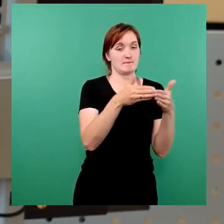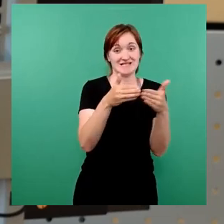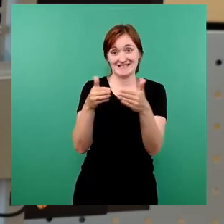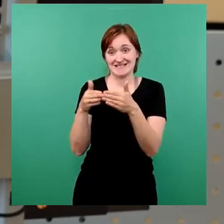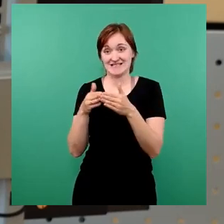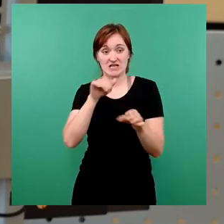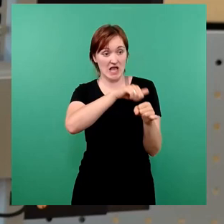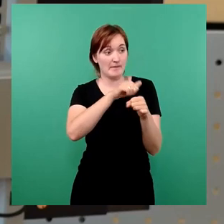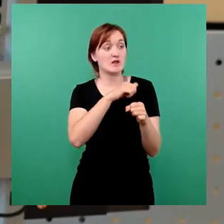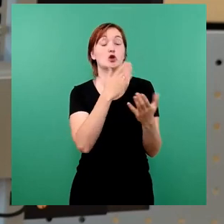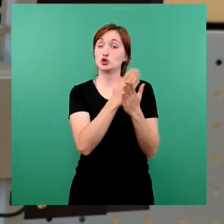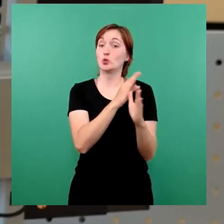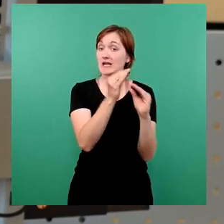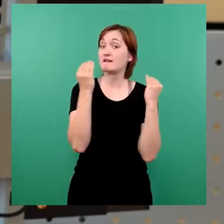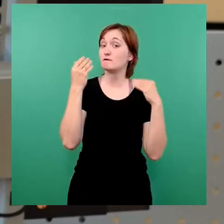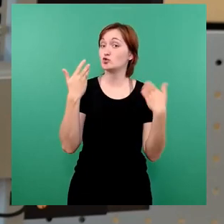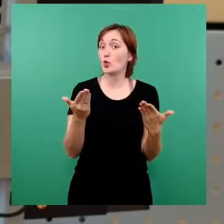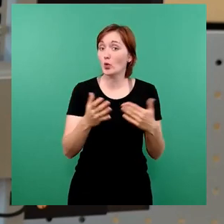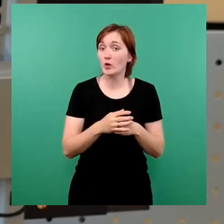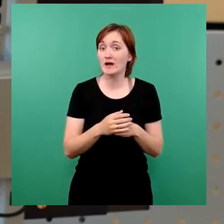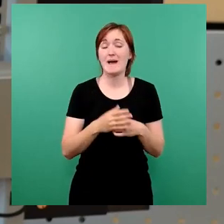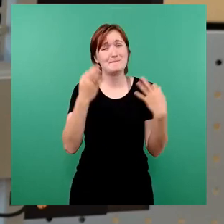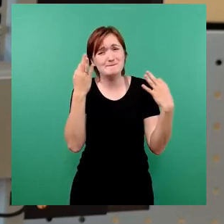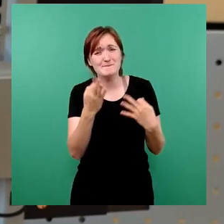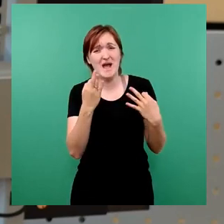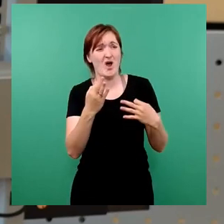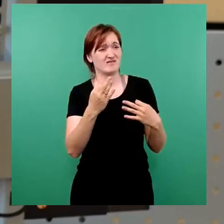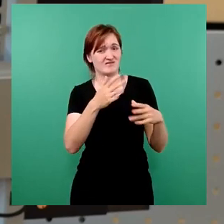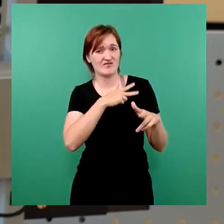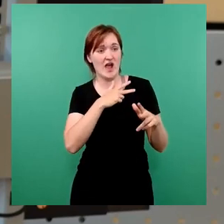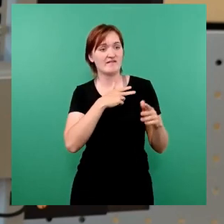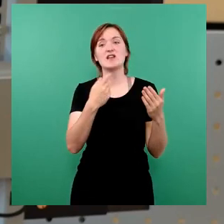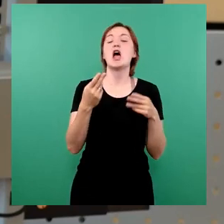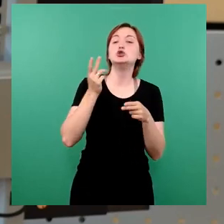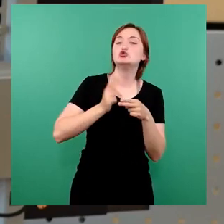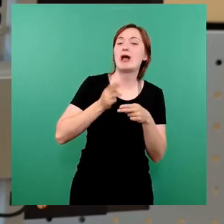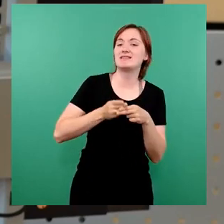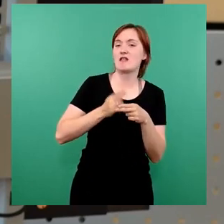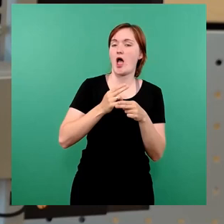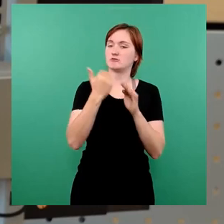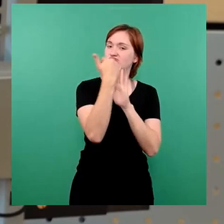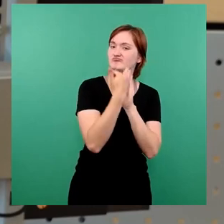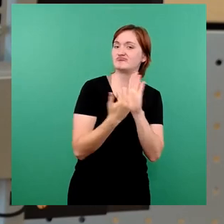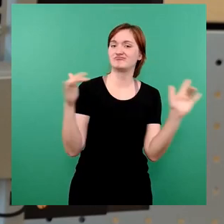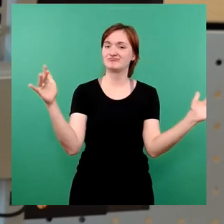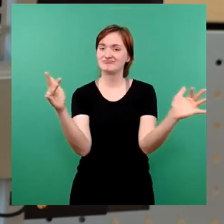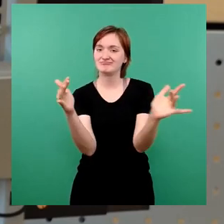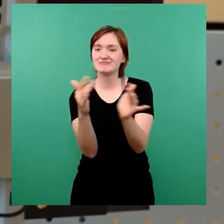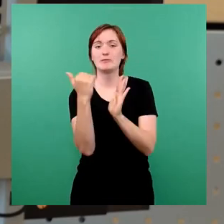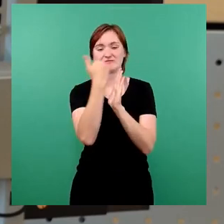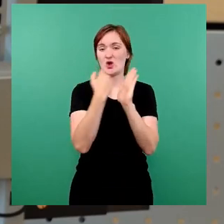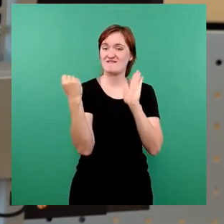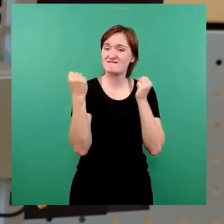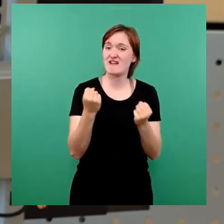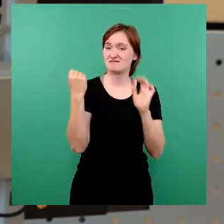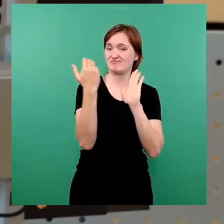bekommen, dass es ganz dringend notwendig ist, die Standards zu evaluieren und eine zentrale Stelle zu haben,